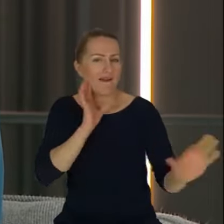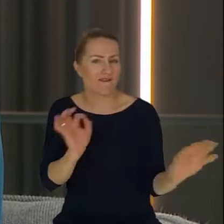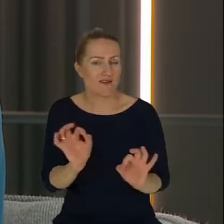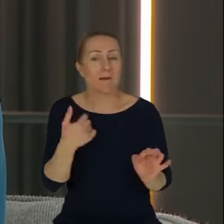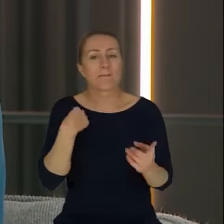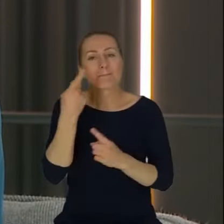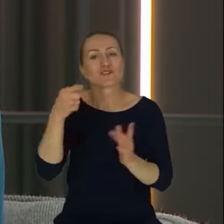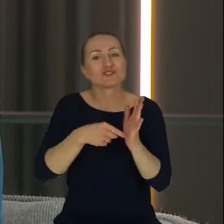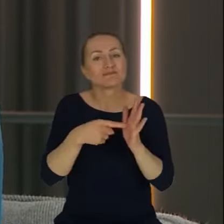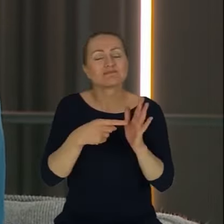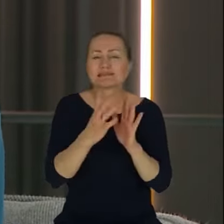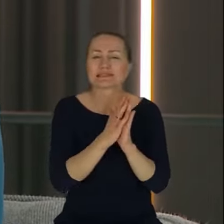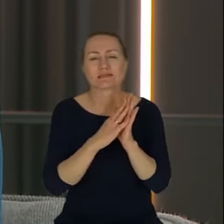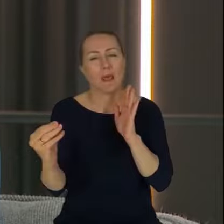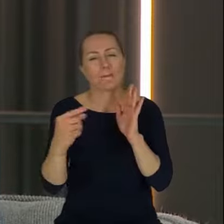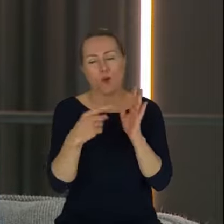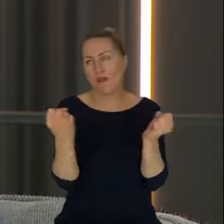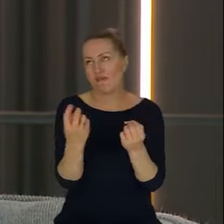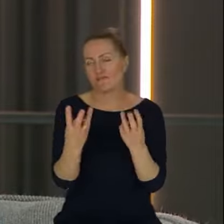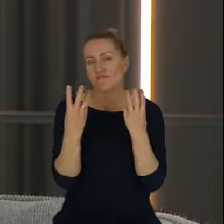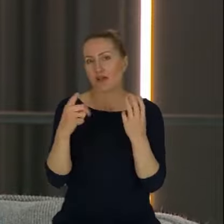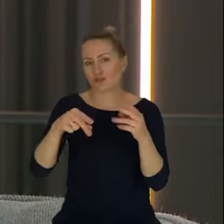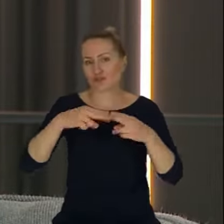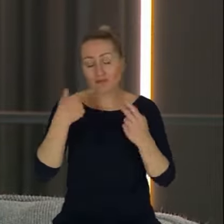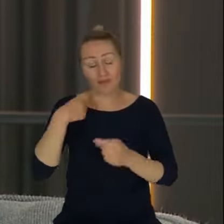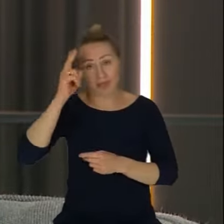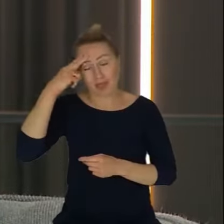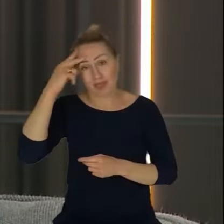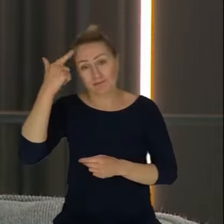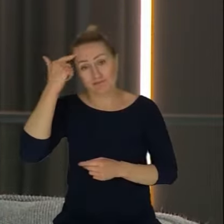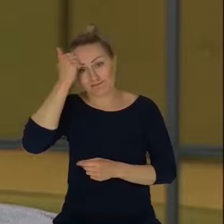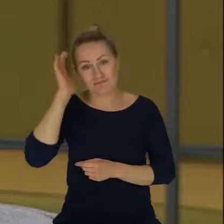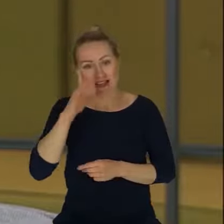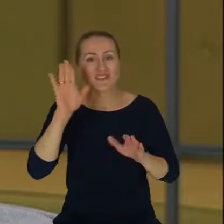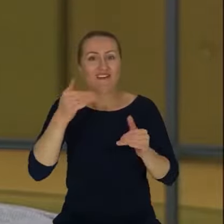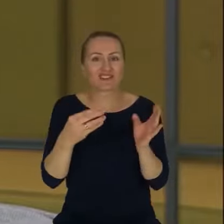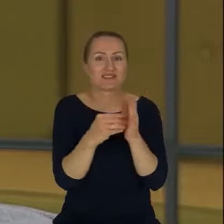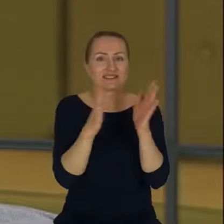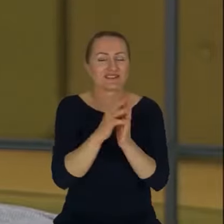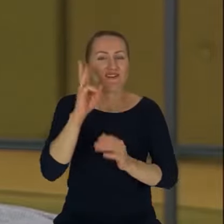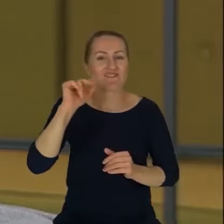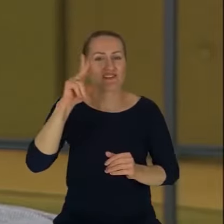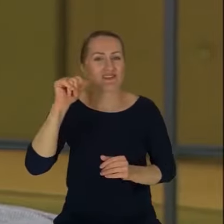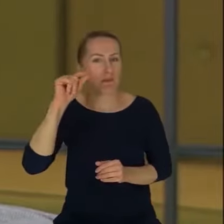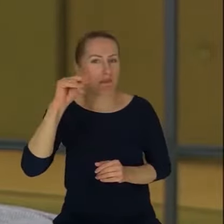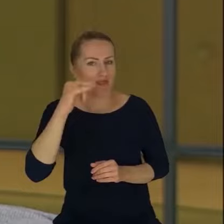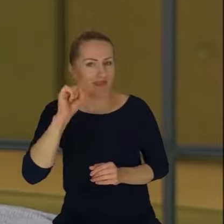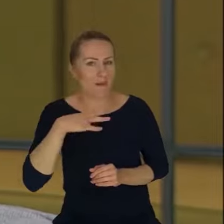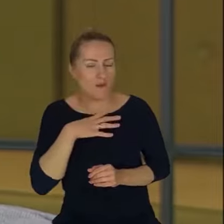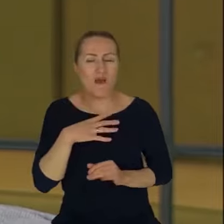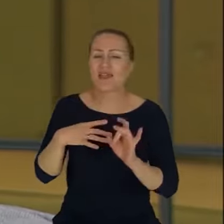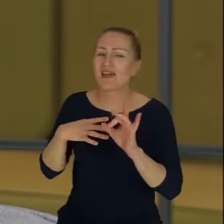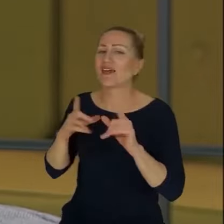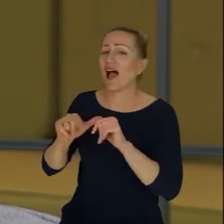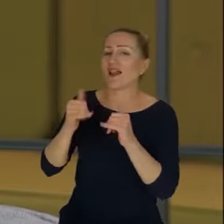bardzo ten dzień, na zawsze mi utkwi w pamięci. Dzisiaj sprawdzałam nawet je z Wikipedii. No tak, ale jak się patrzy na media publiczne,